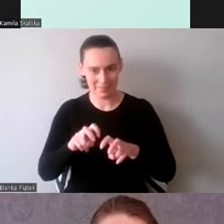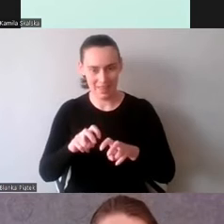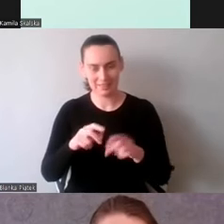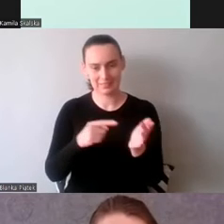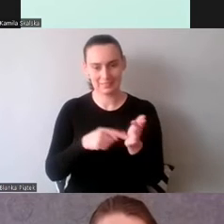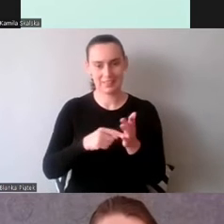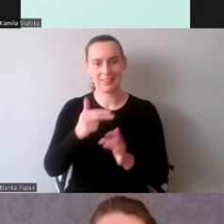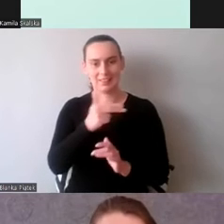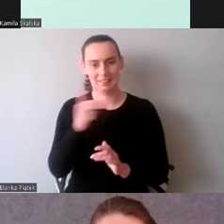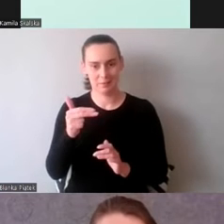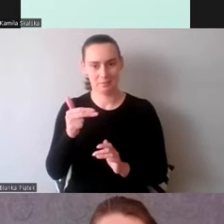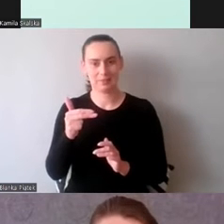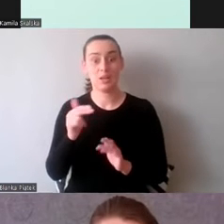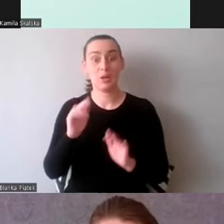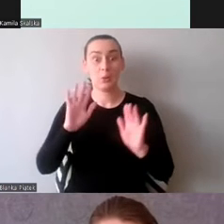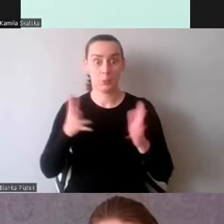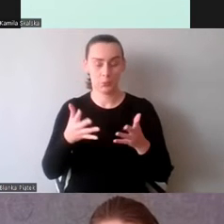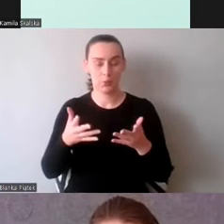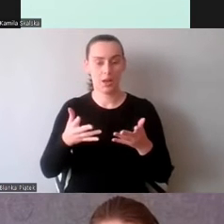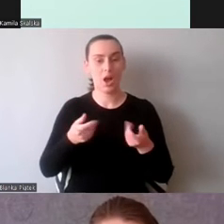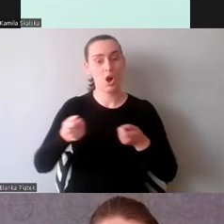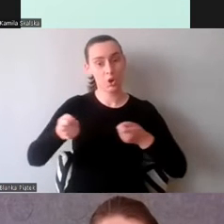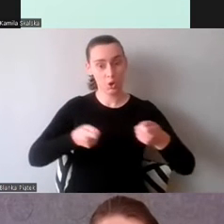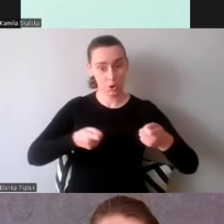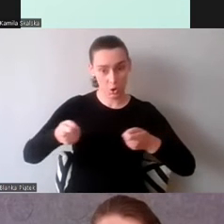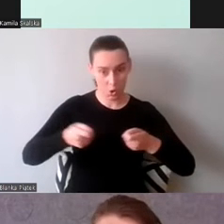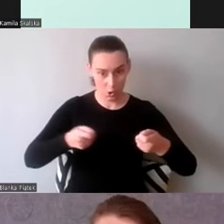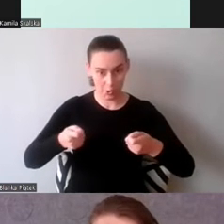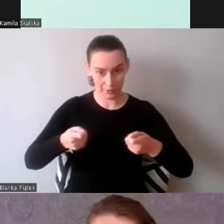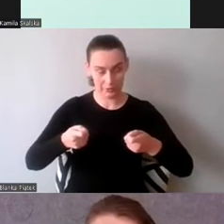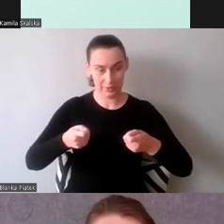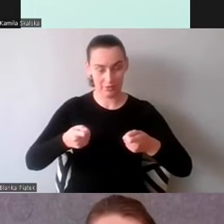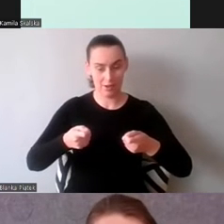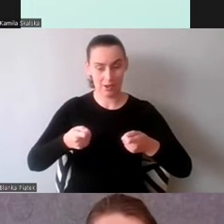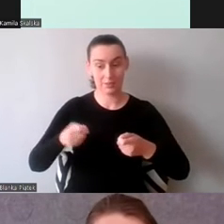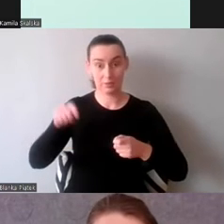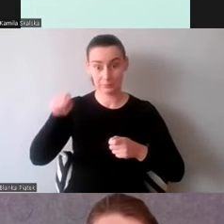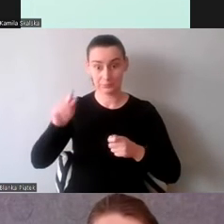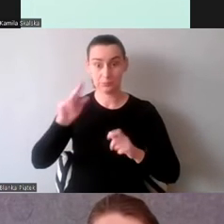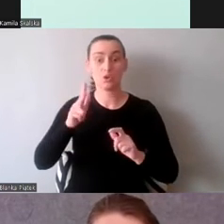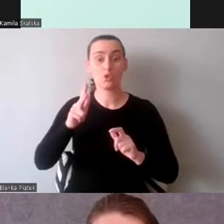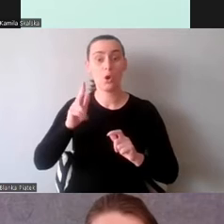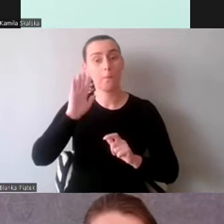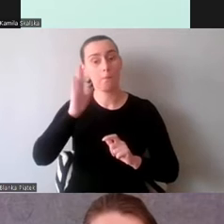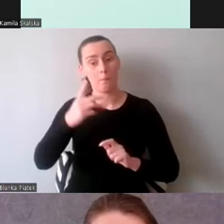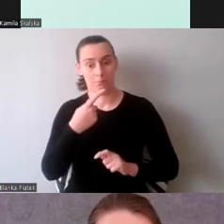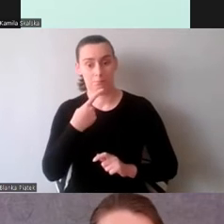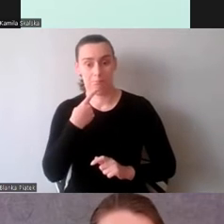zabierania głosu w rozmowie jest kluczowa w tłumaczeniu dialogowym.